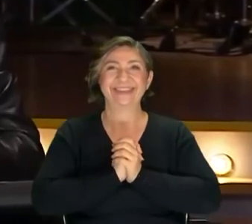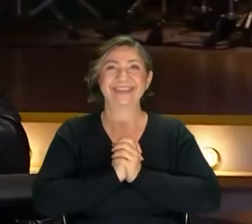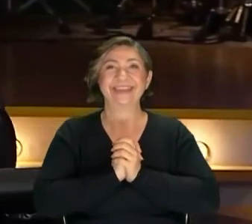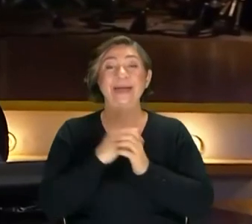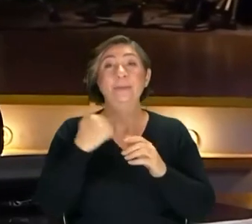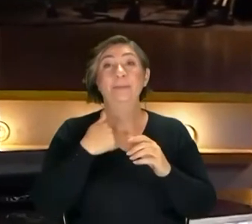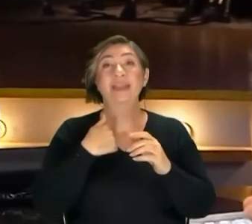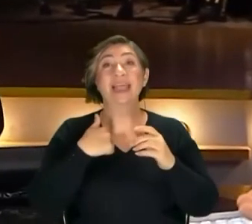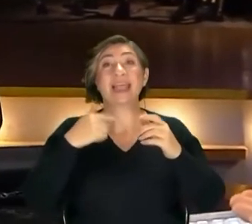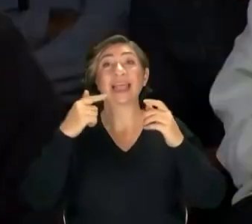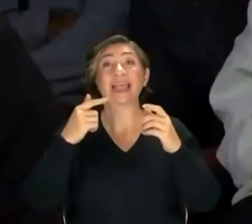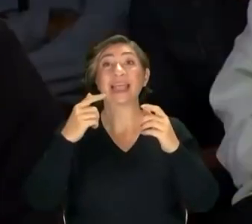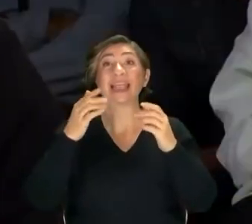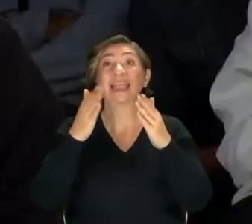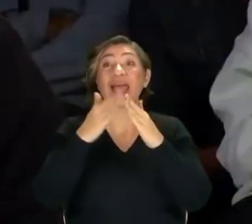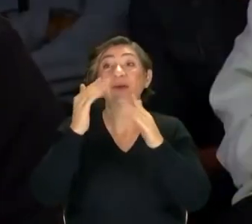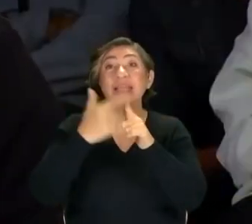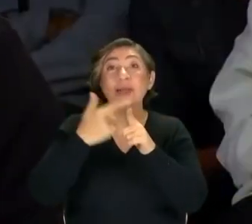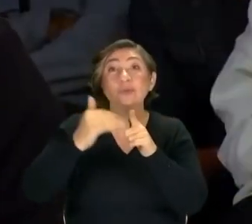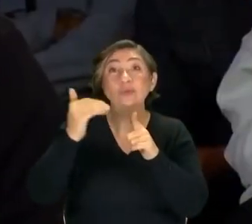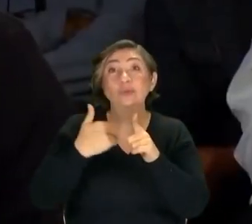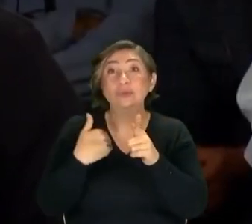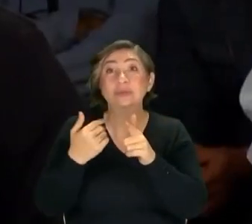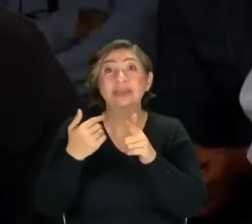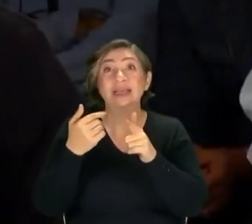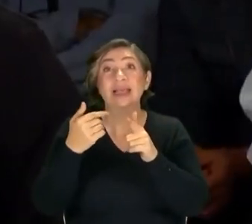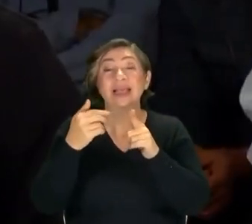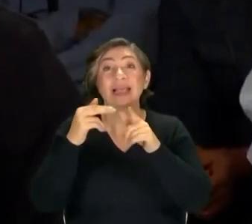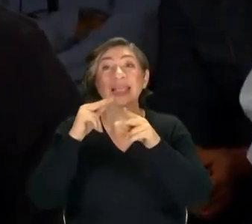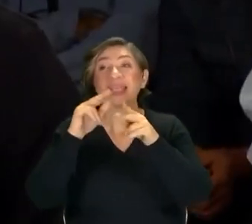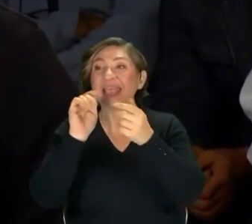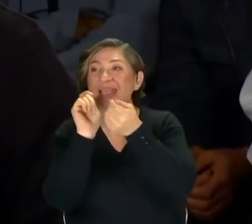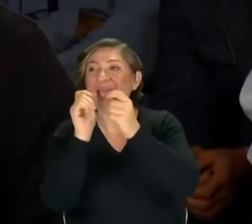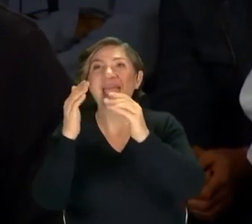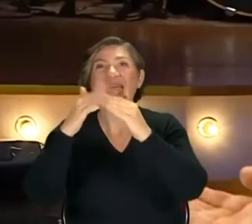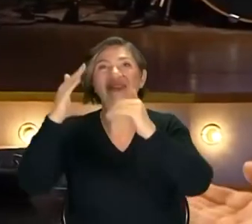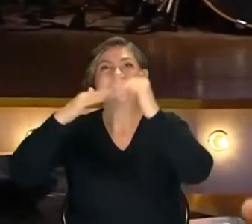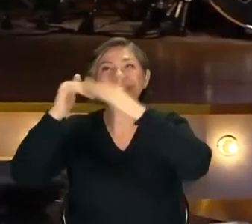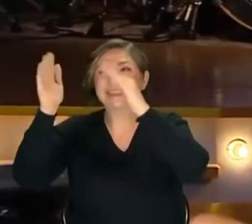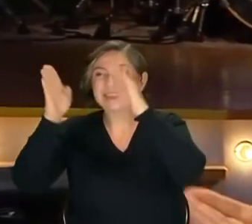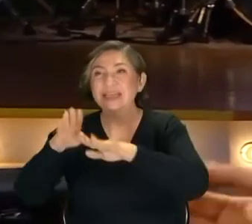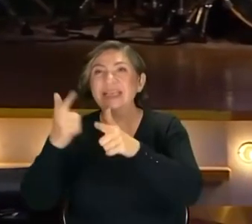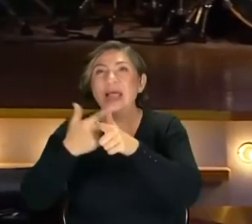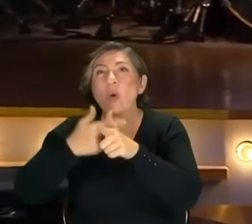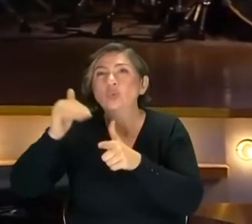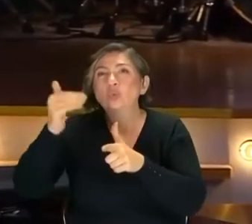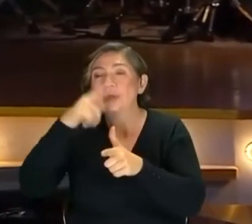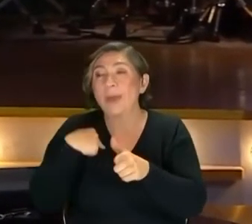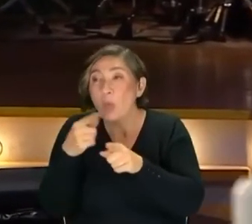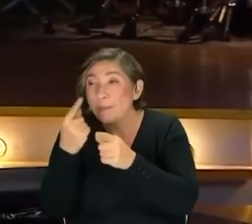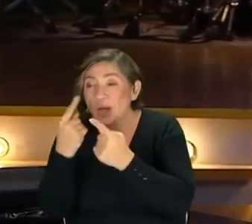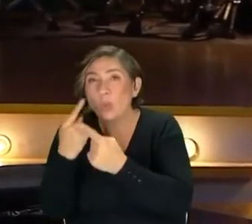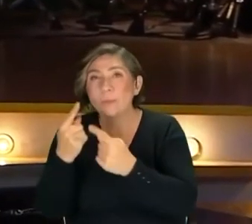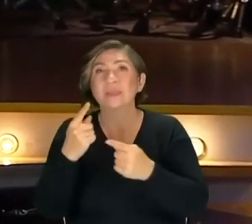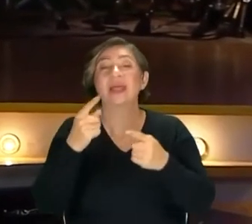Ben de kentsel kovalıyorum mesela daha ucuz kiralıyorlar diye. Neler? Kentsel dönüşümden kiralıyorlar. Kentsel dönüşüm Orası uygun oluyor. Yani